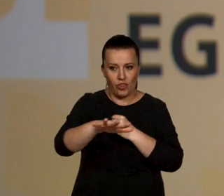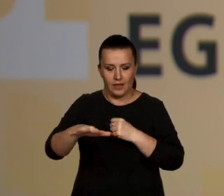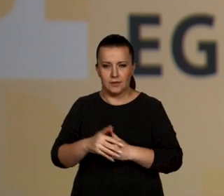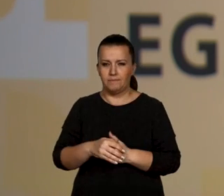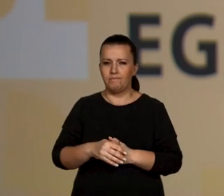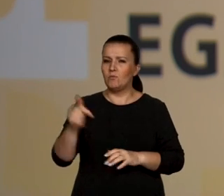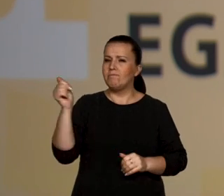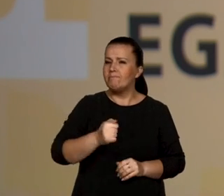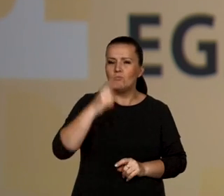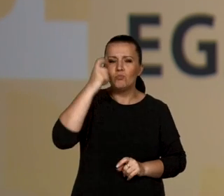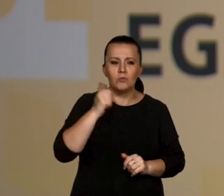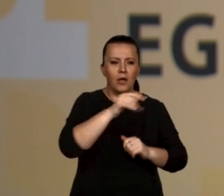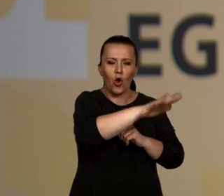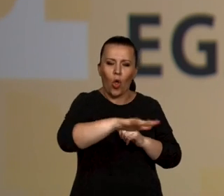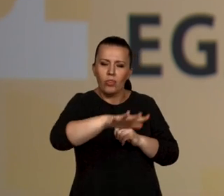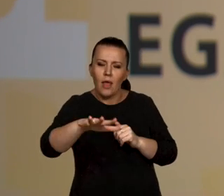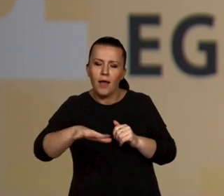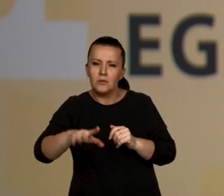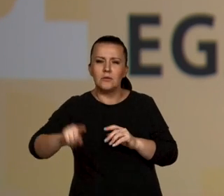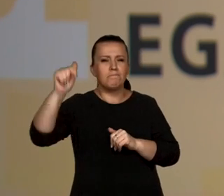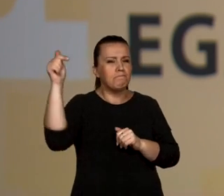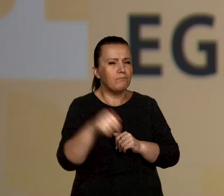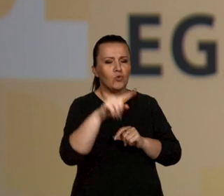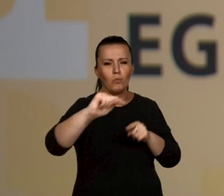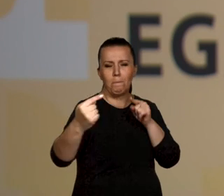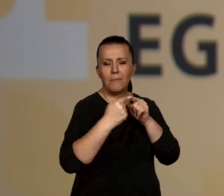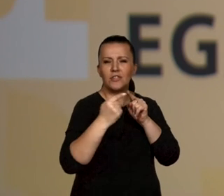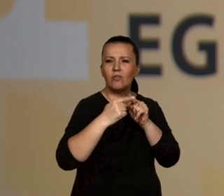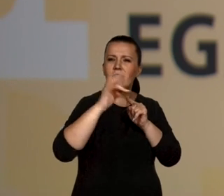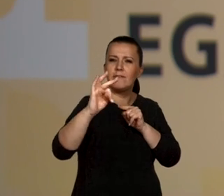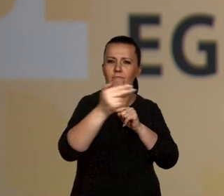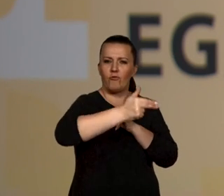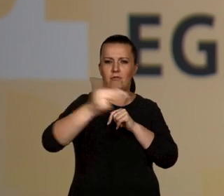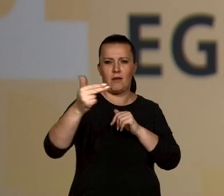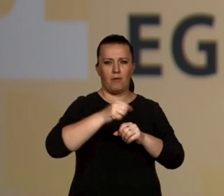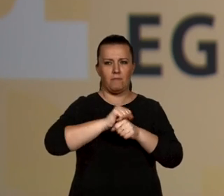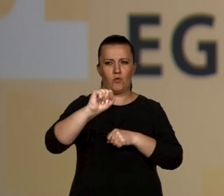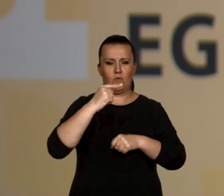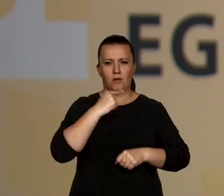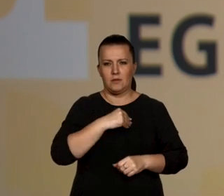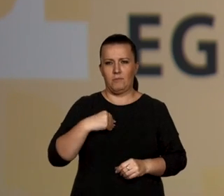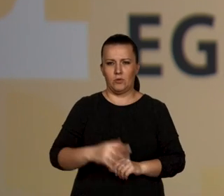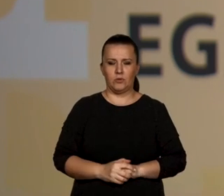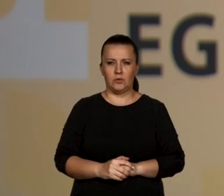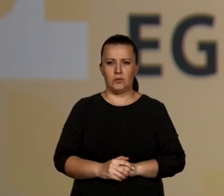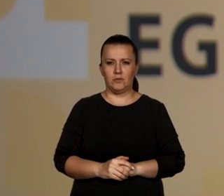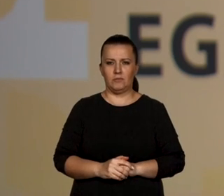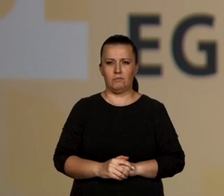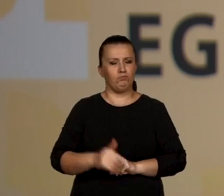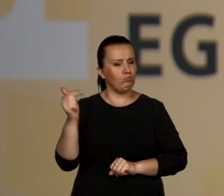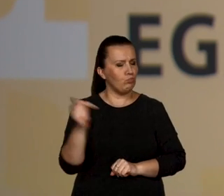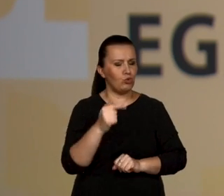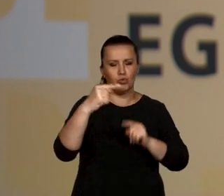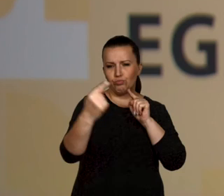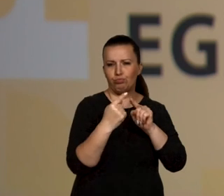te konteksty muszą być funkcjonalne, czyli musisz dopasować użycie ich, ich ilość, które z nich użyjesz